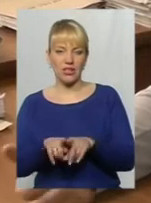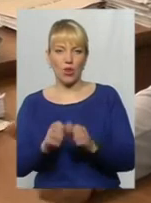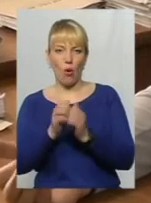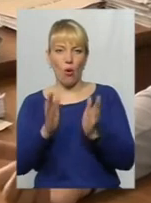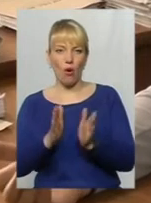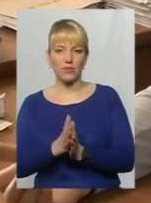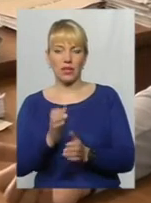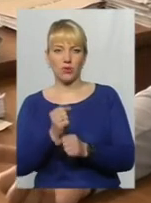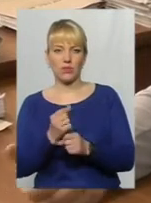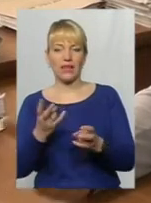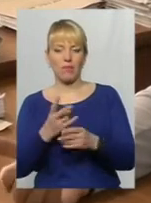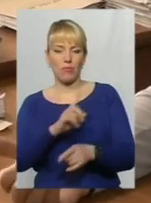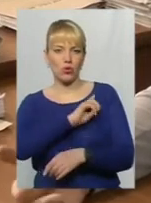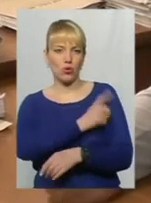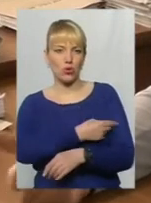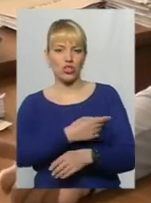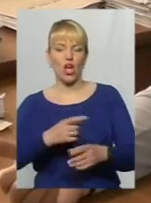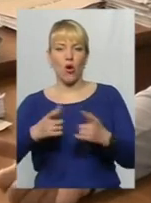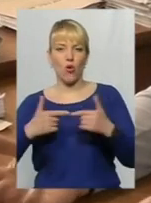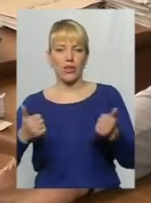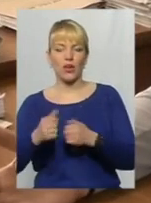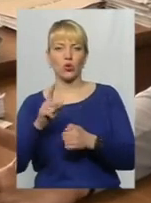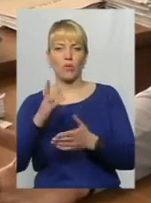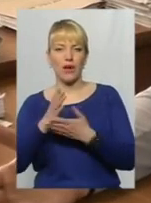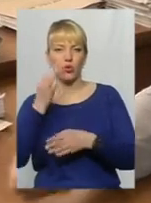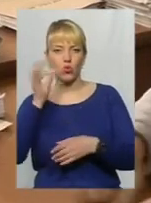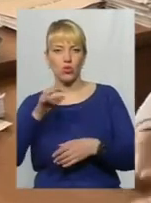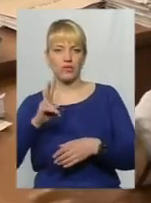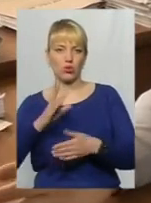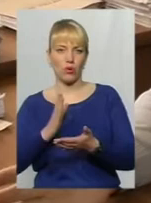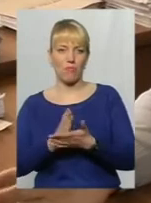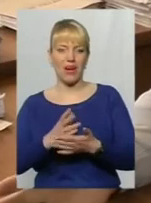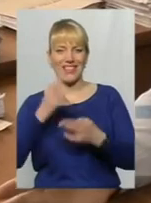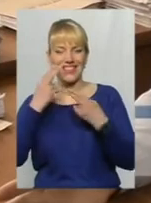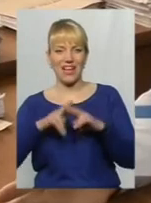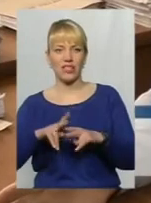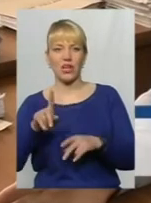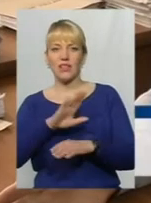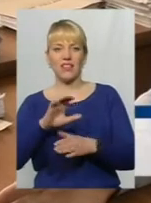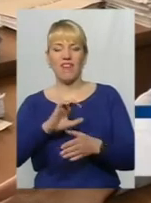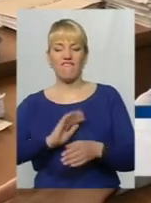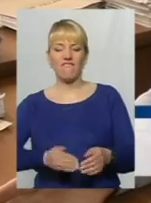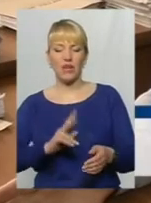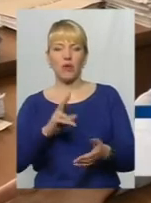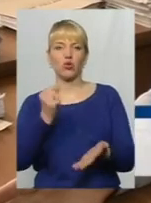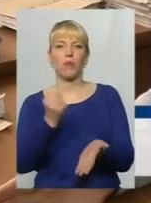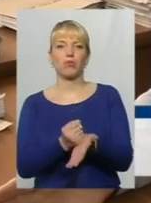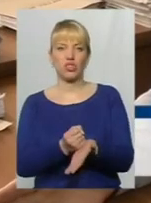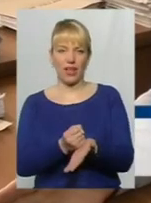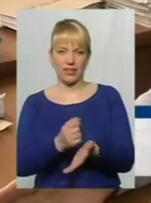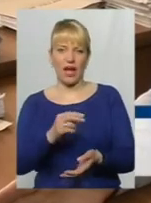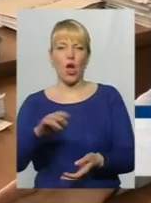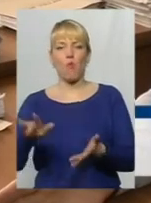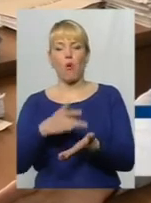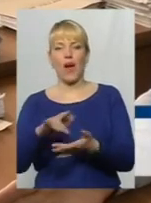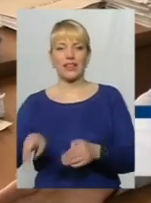підрядні організації, які мають досвід, які мають техніку. Не фірми, які мають печатку і бухгалтер, і директор, а фірми, які